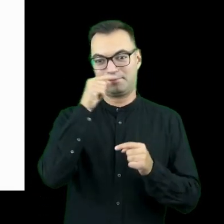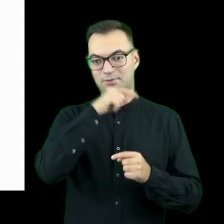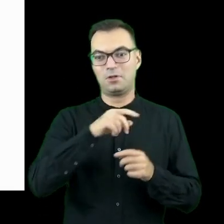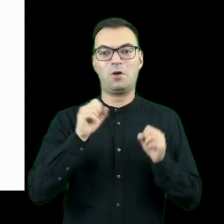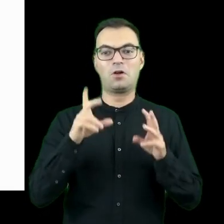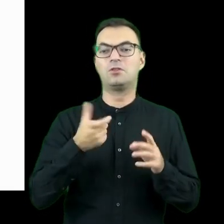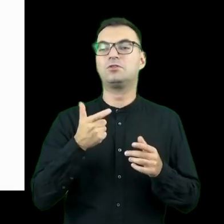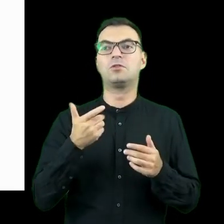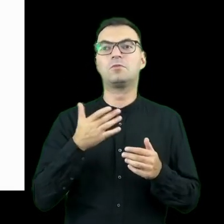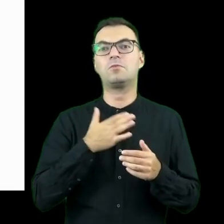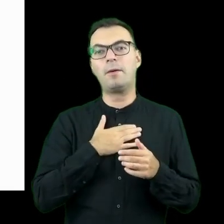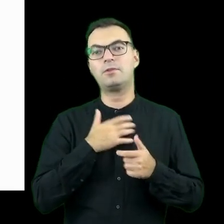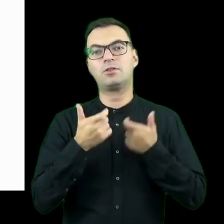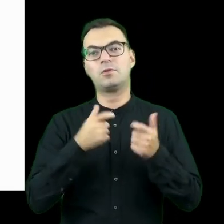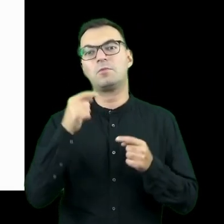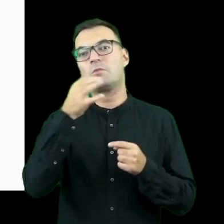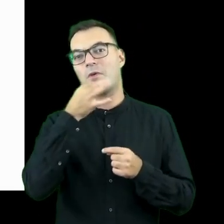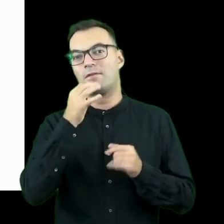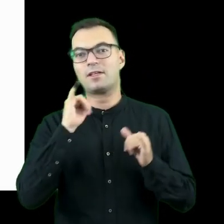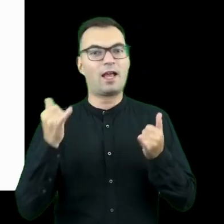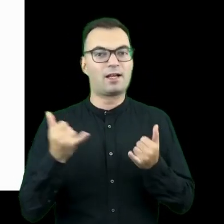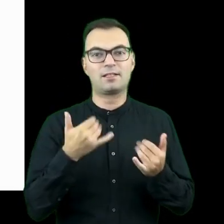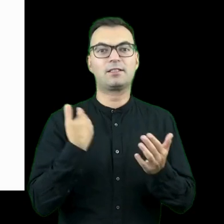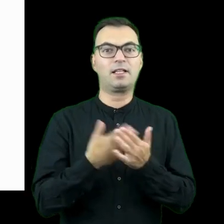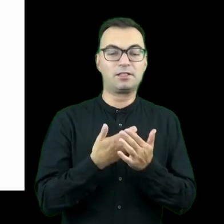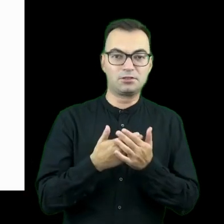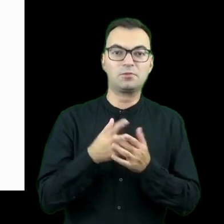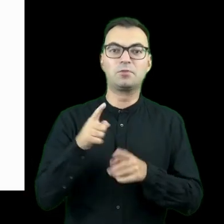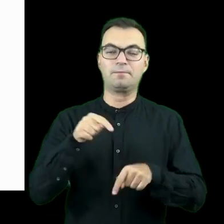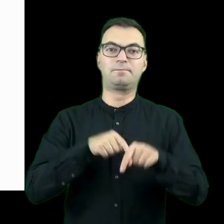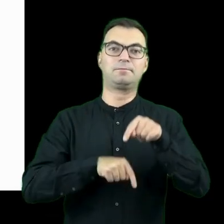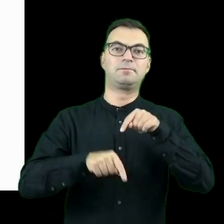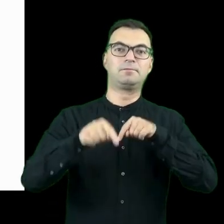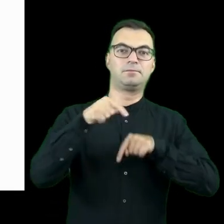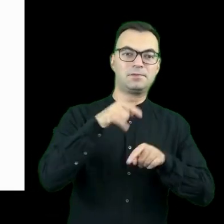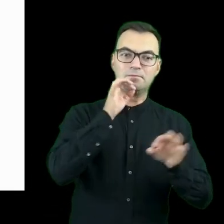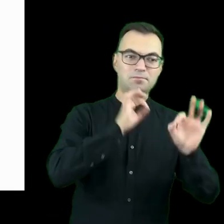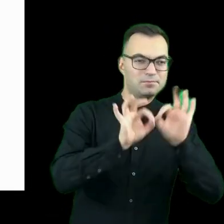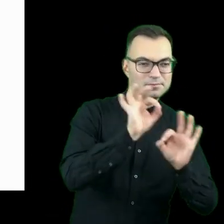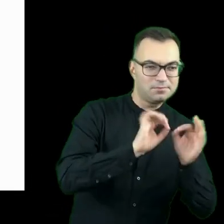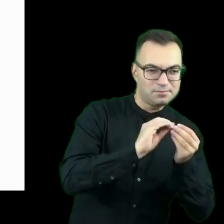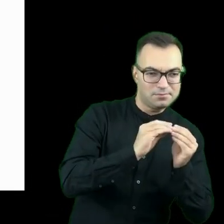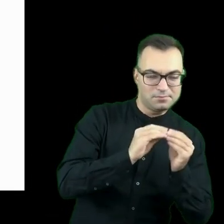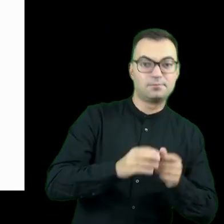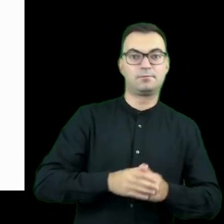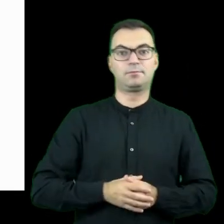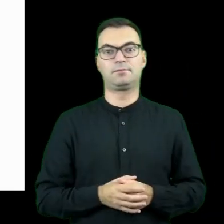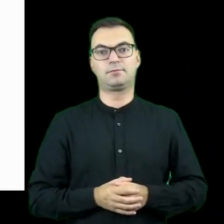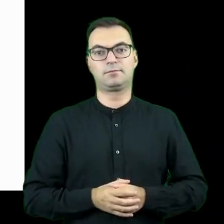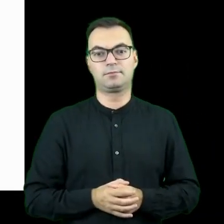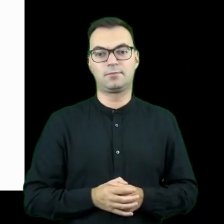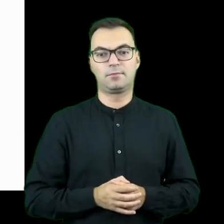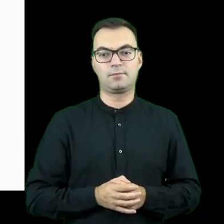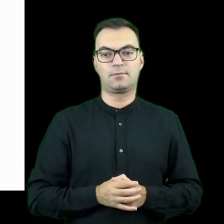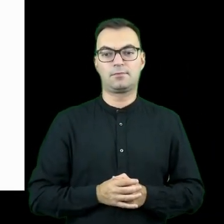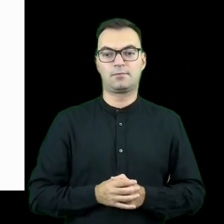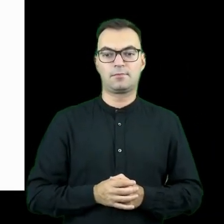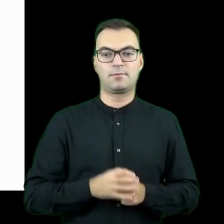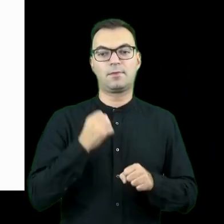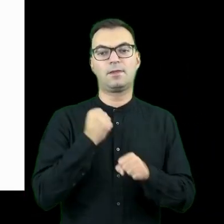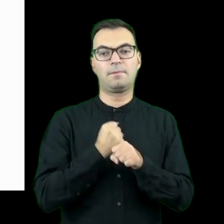to możemy przeanalizować dlaczego i wrócić do modyfikacji tych rozwiązań. Taka praca jest